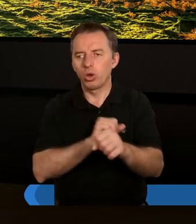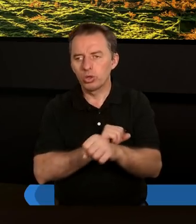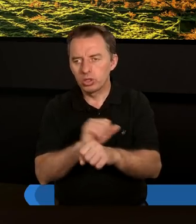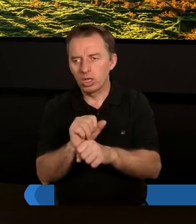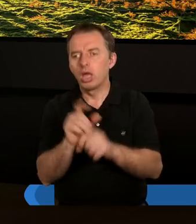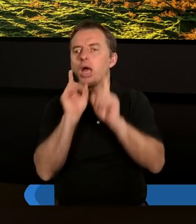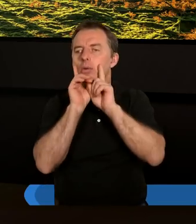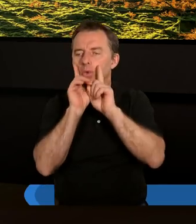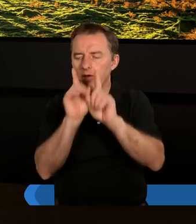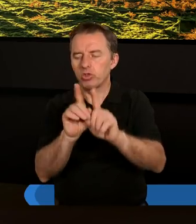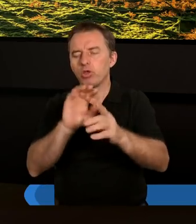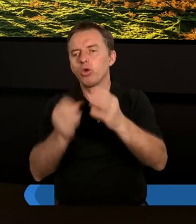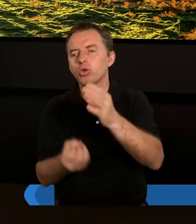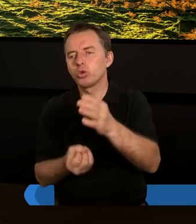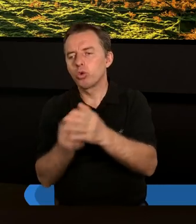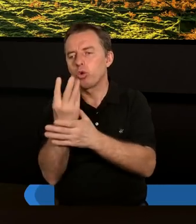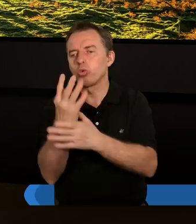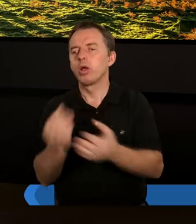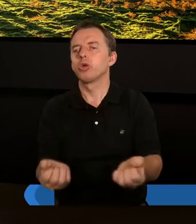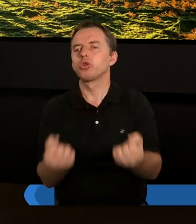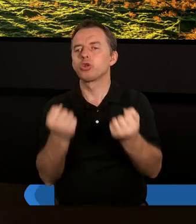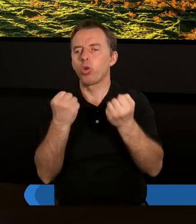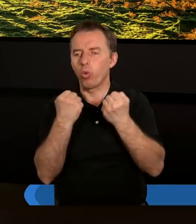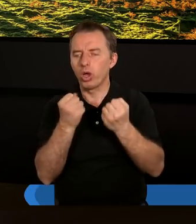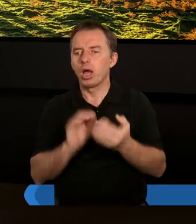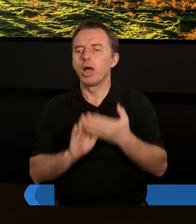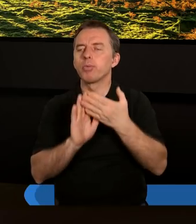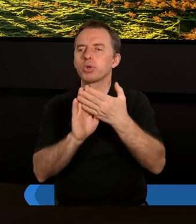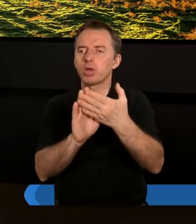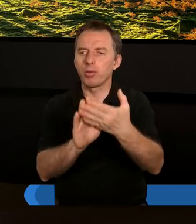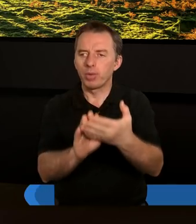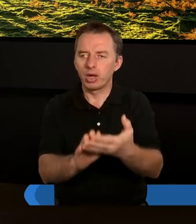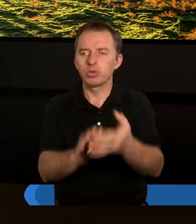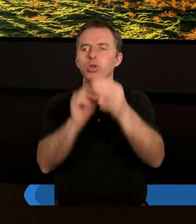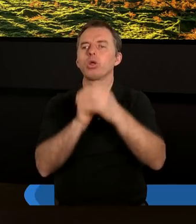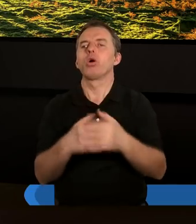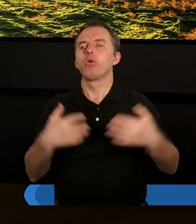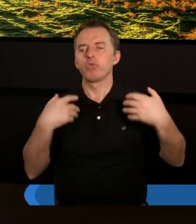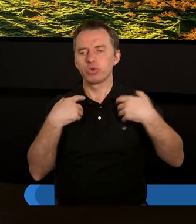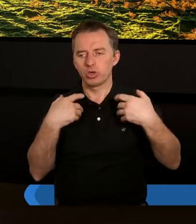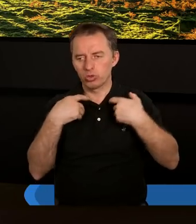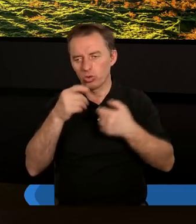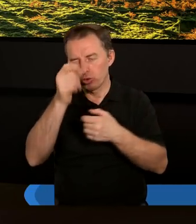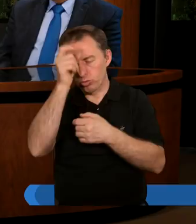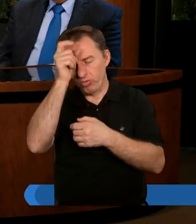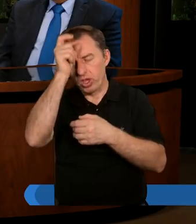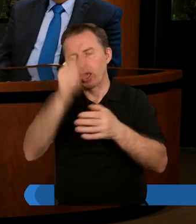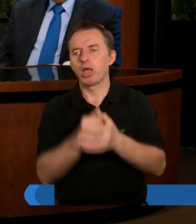prawdziwym źródłem i siłą przebaczenia w życiu człowieka?